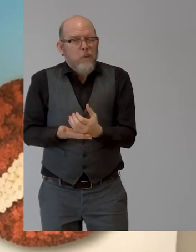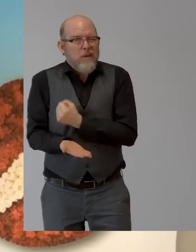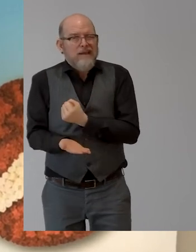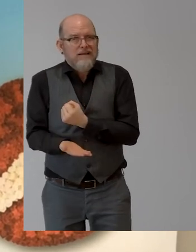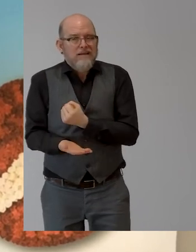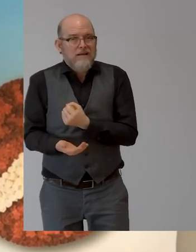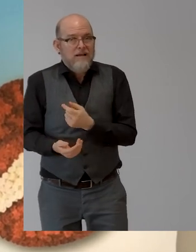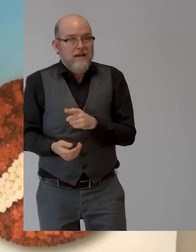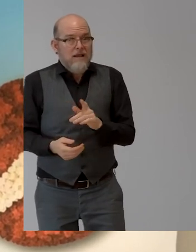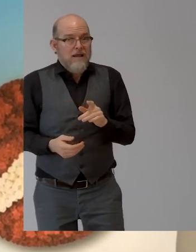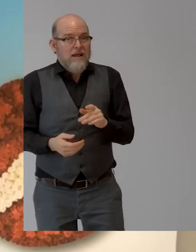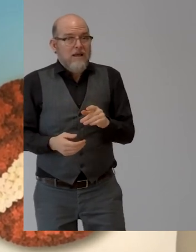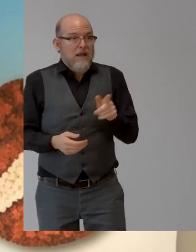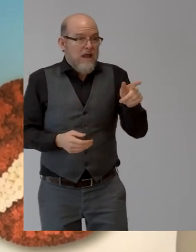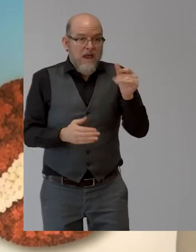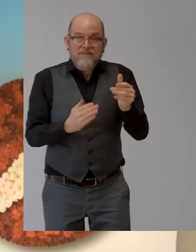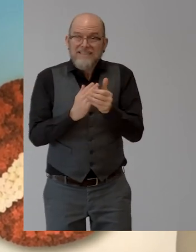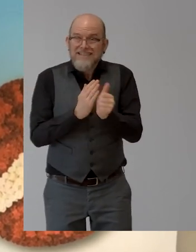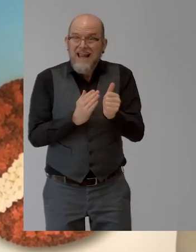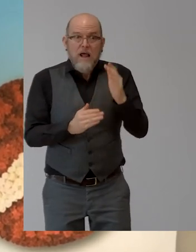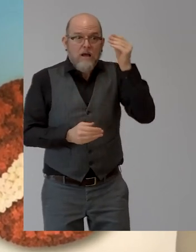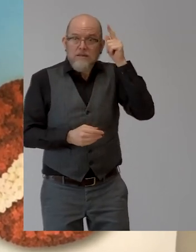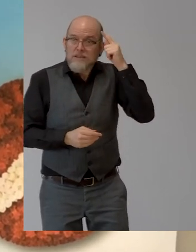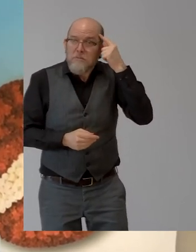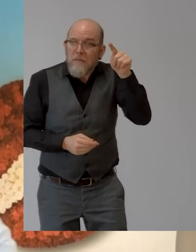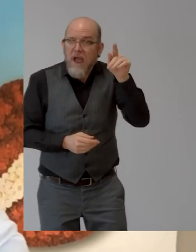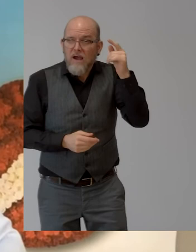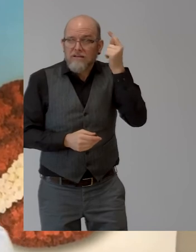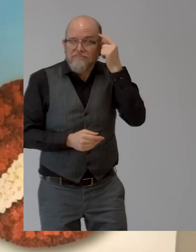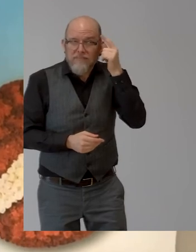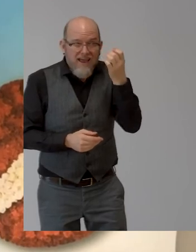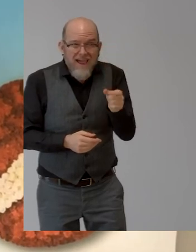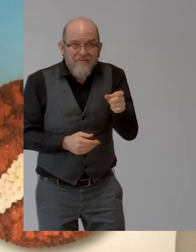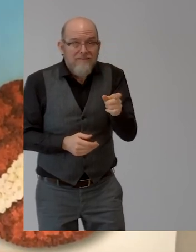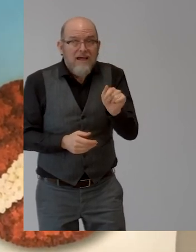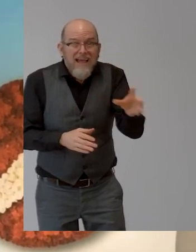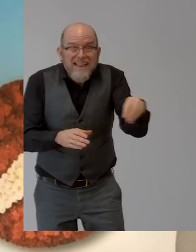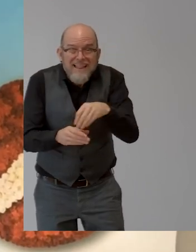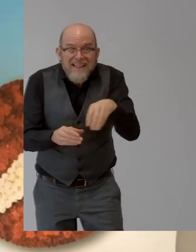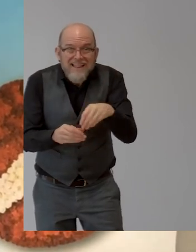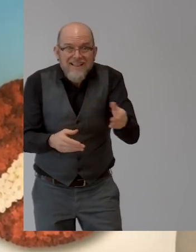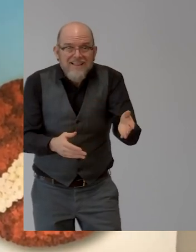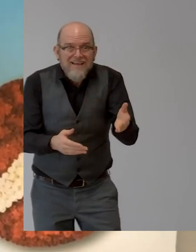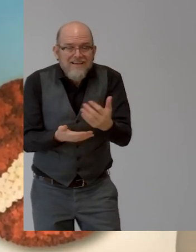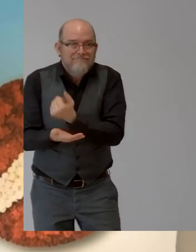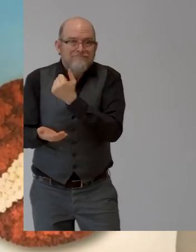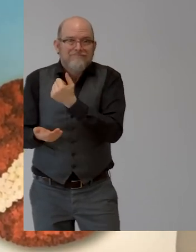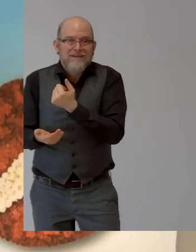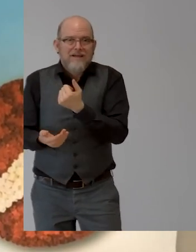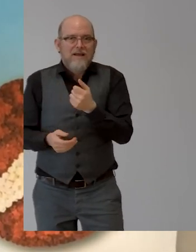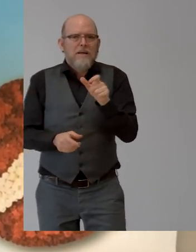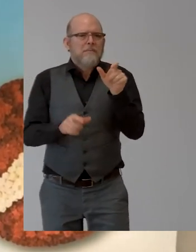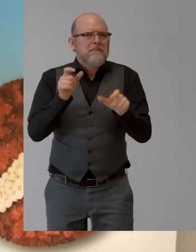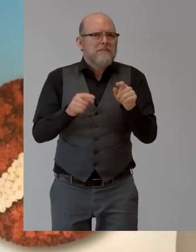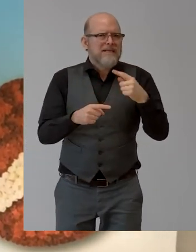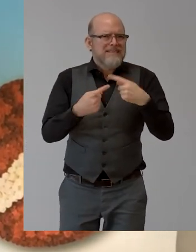think we actually have people and team members in all levels of hierarchy in all areas.